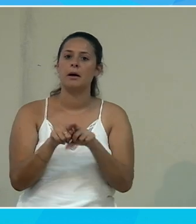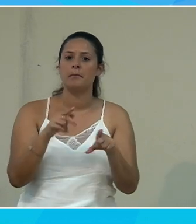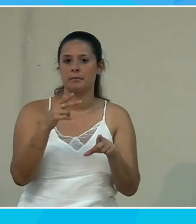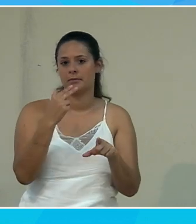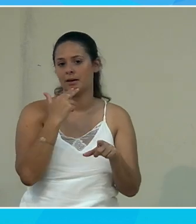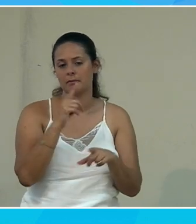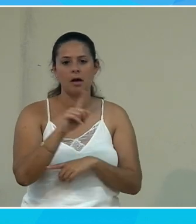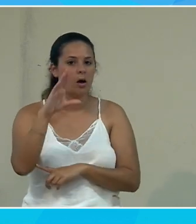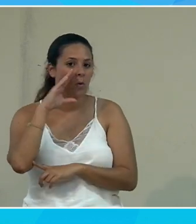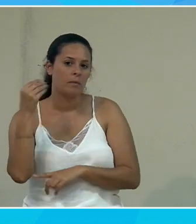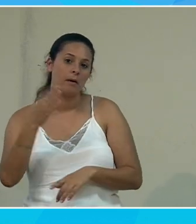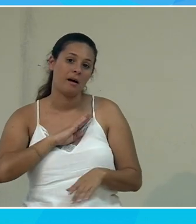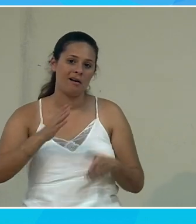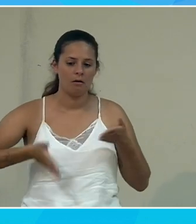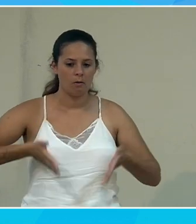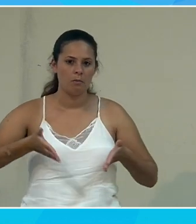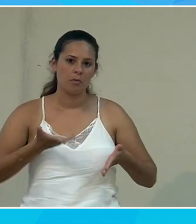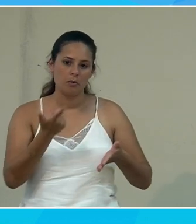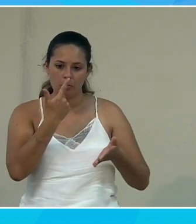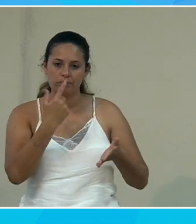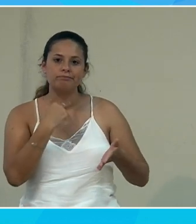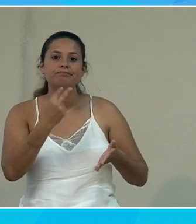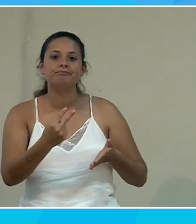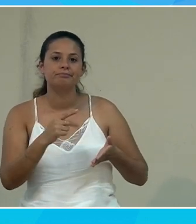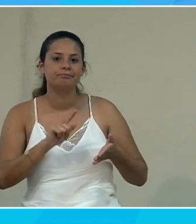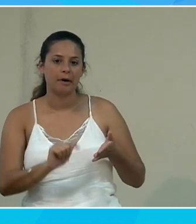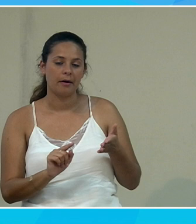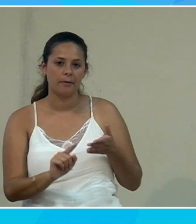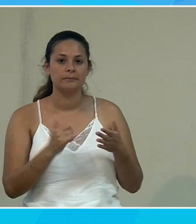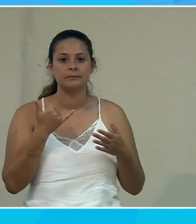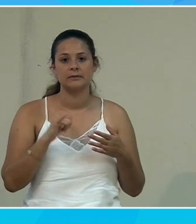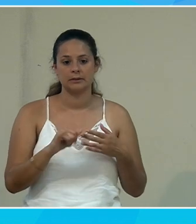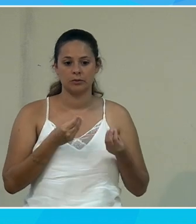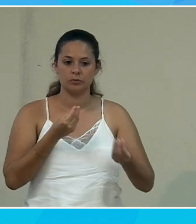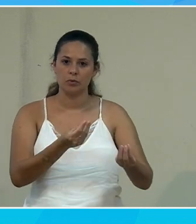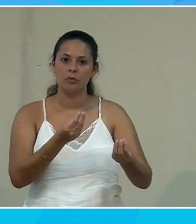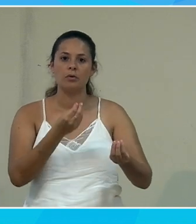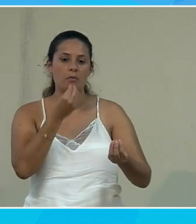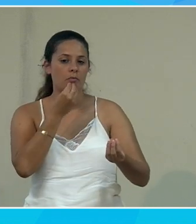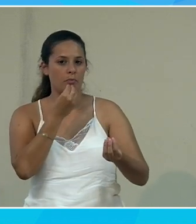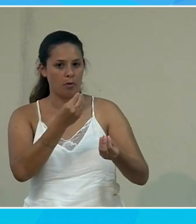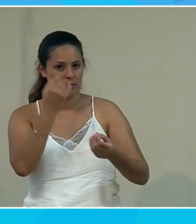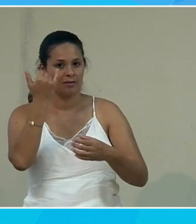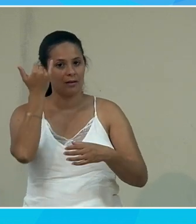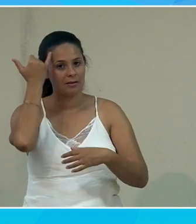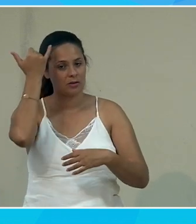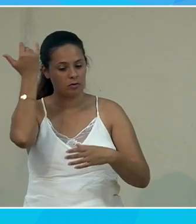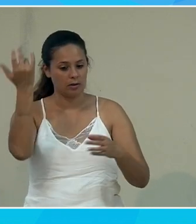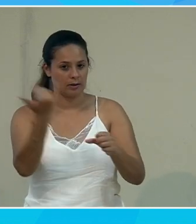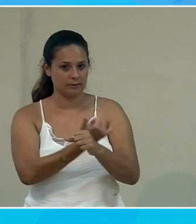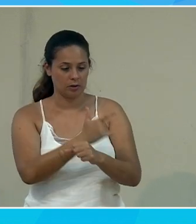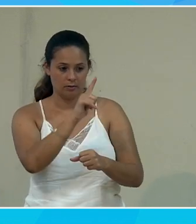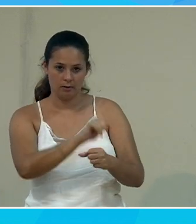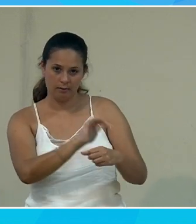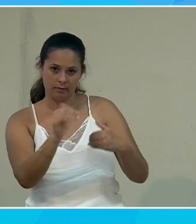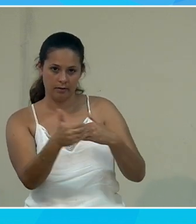un humain c'est un robot qui fait ce travail là donc le robot si on l alimenté correctement si l'intelligence artificielle qui est derrière